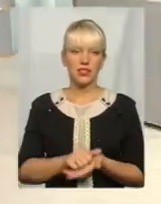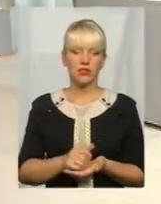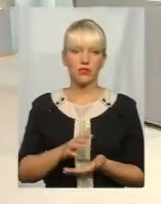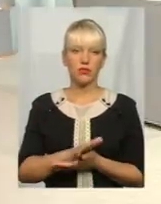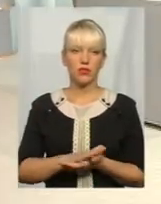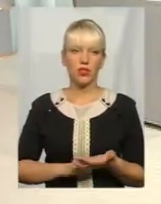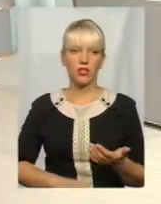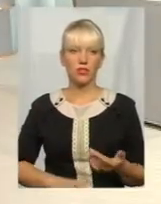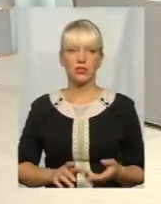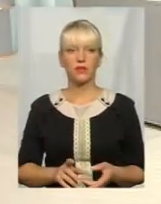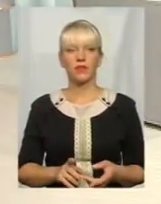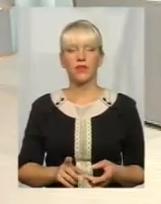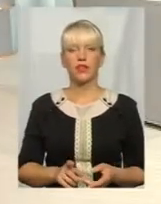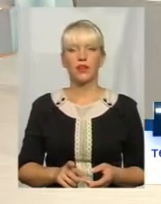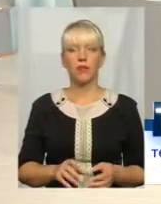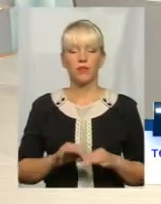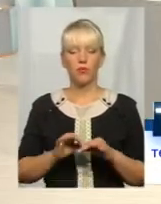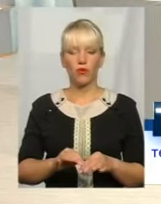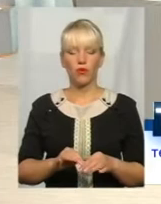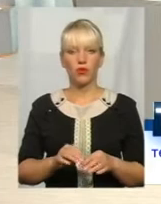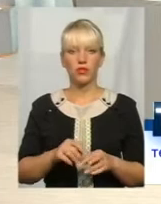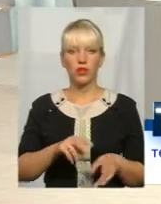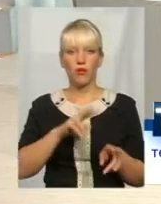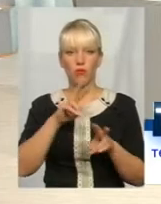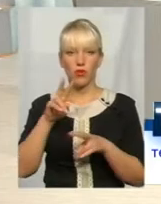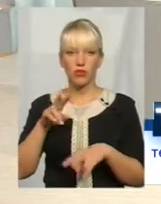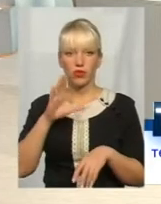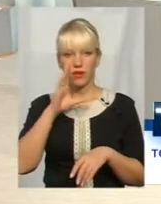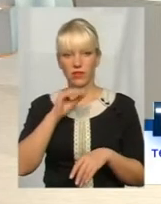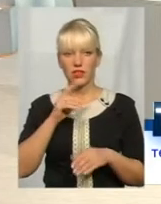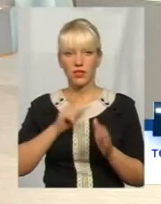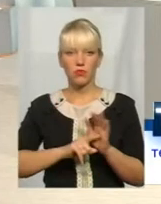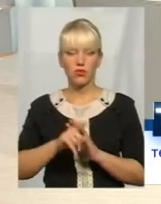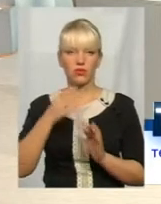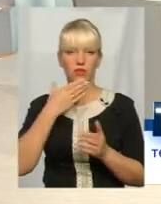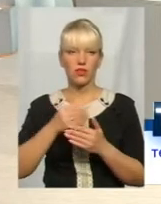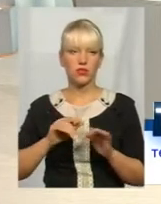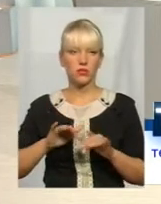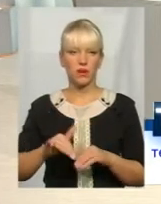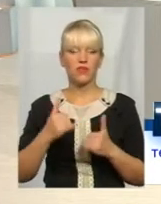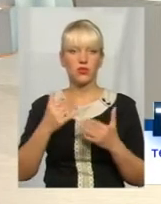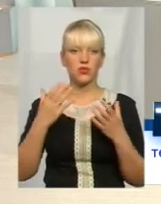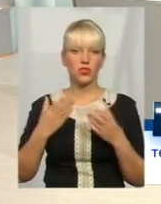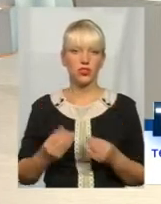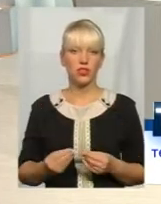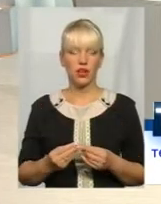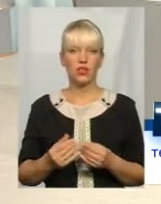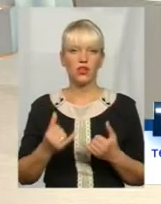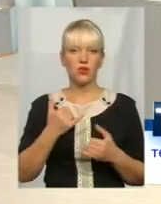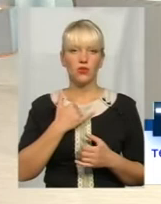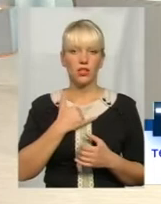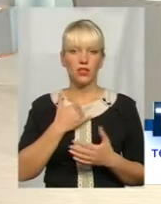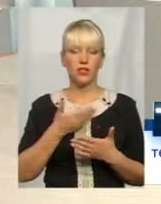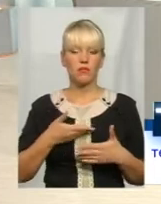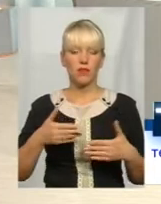подальшому проводить моніторинг ефективності започаткування власної справи. На сьогоднішній день у нас ми